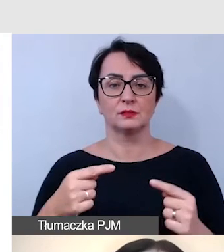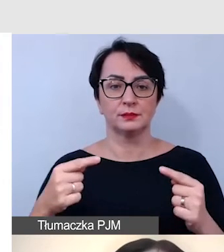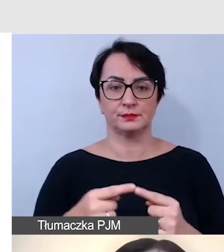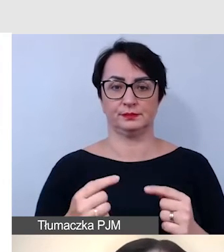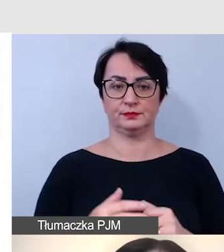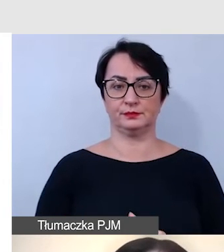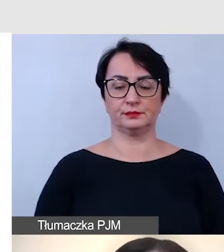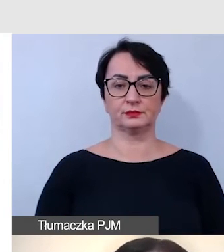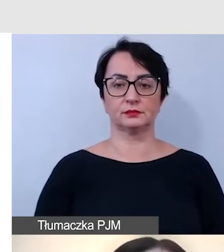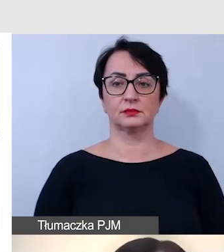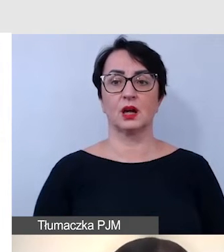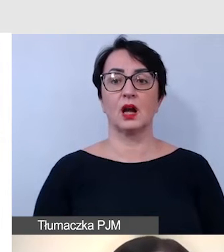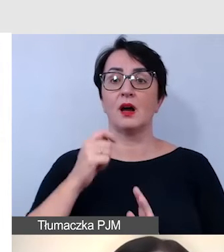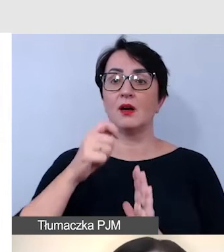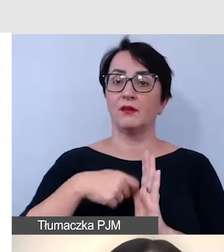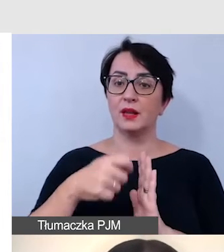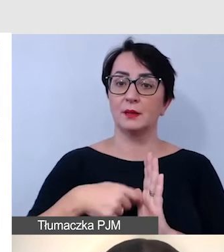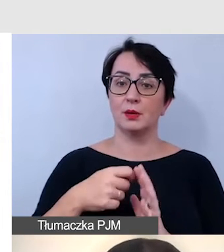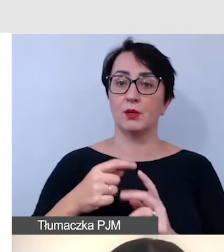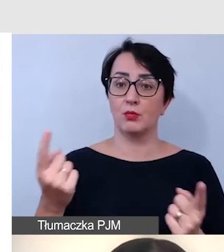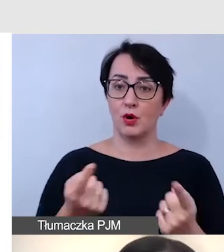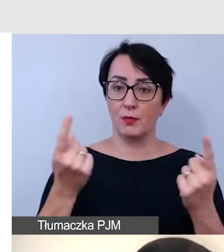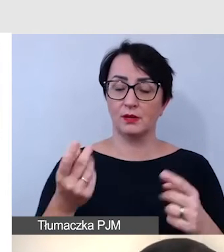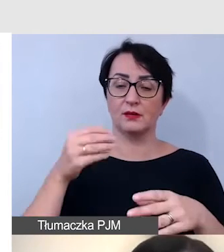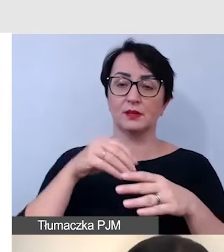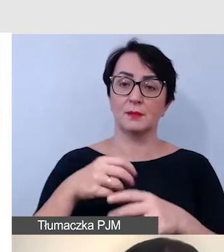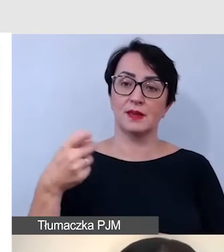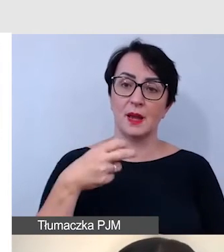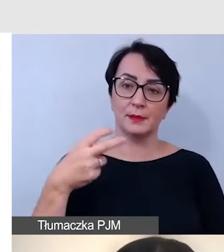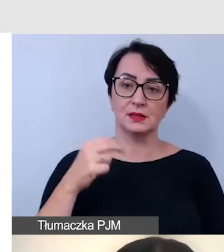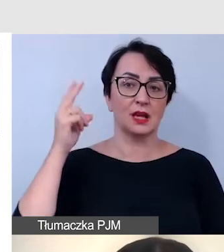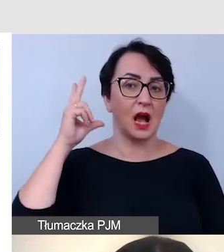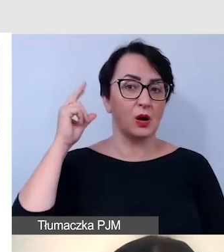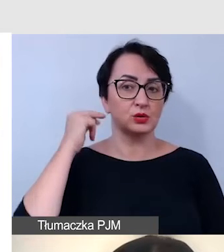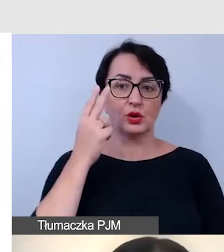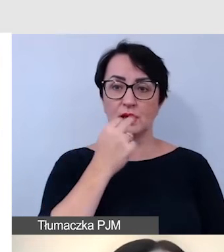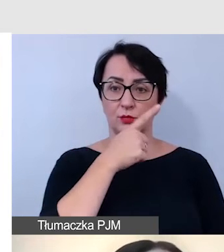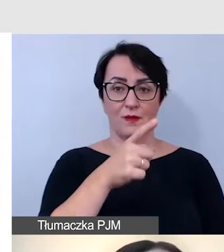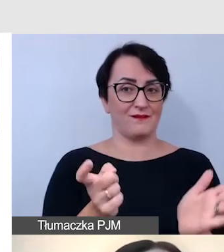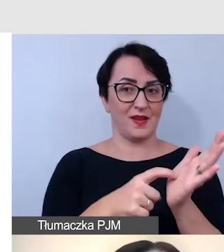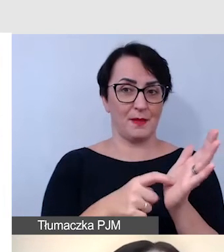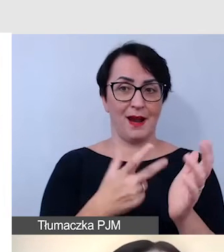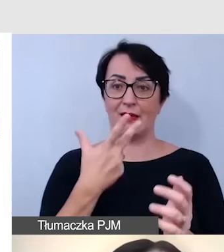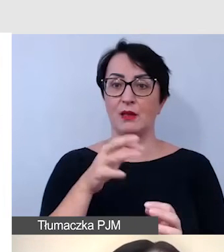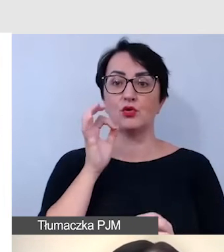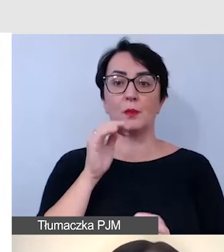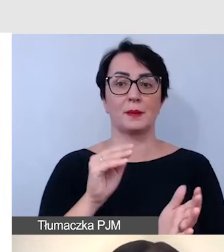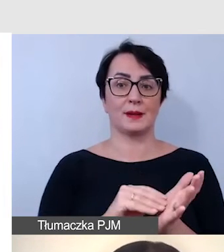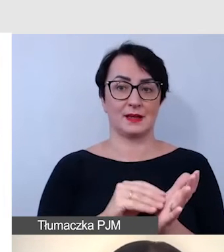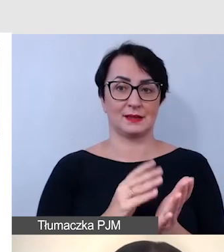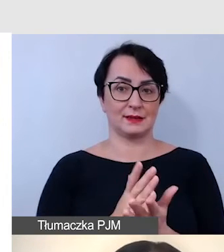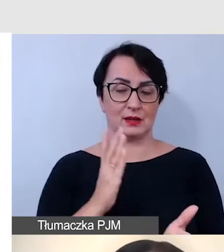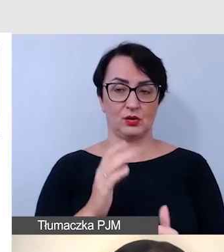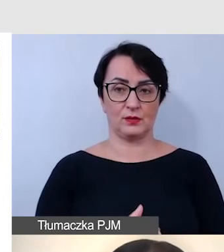Jeśli przygotowujemy filmy promocyjne, dbamy o napisy i audiodeskrypcję i to już jest wymóg, a niedobra praktyka. Dla